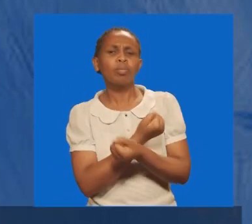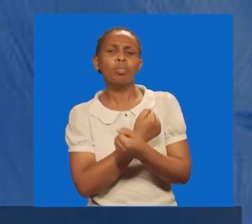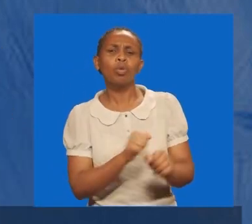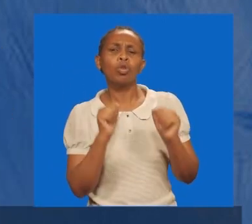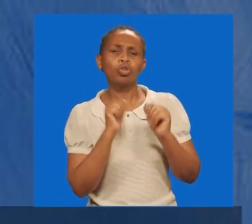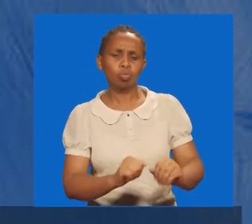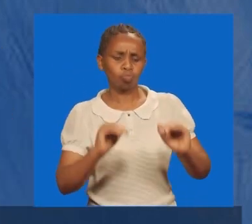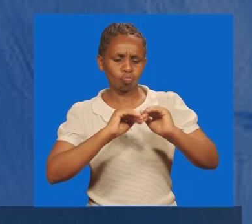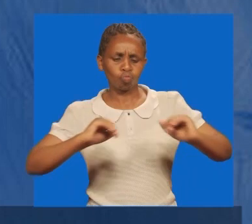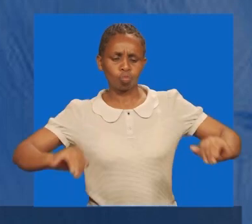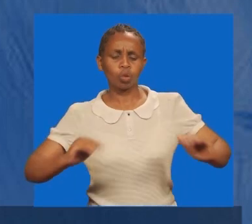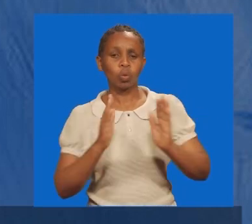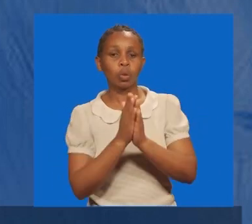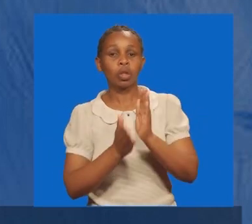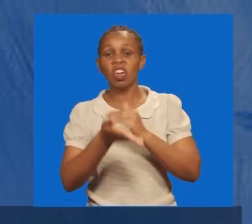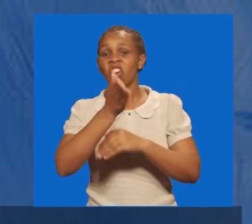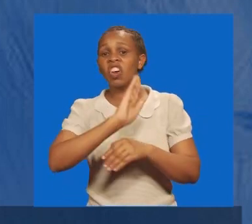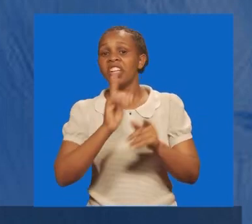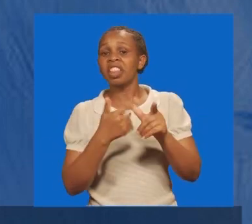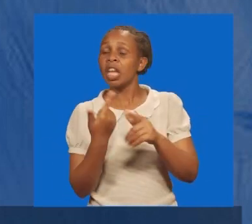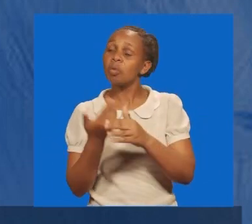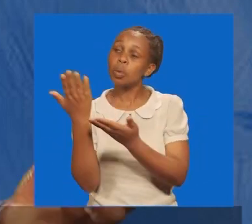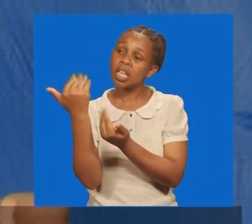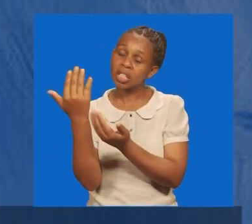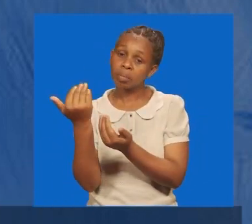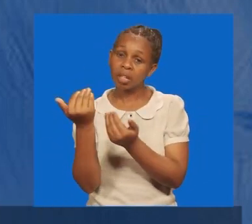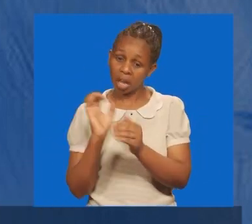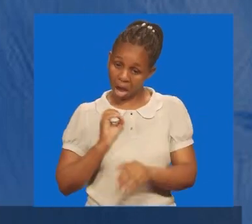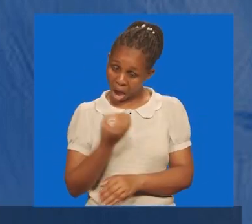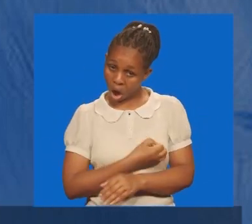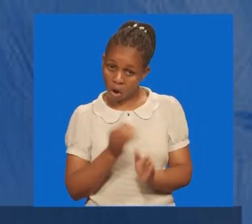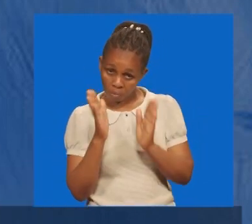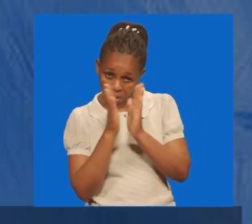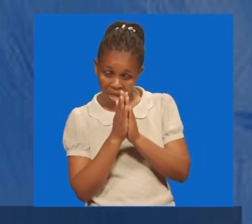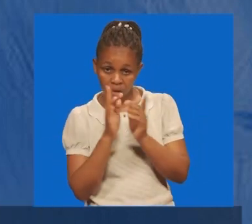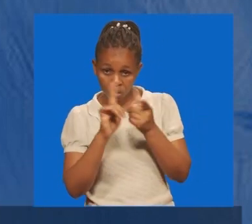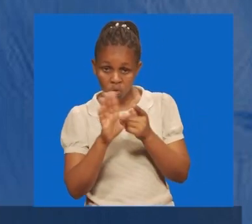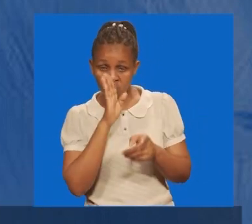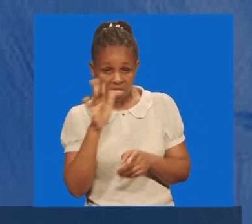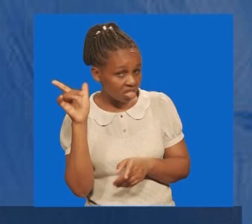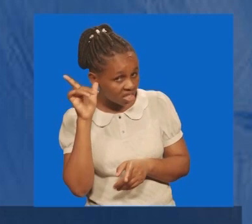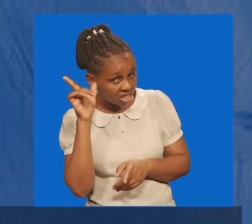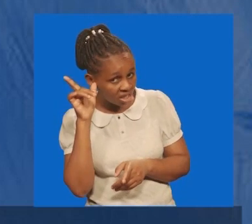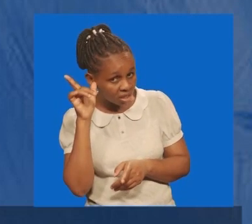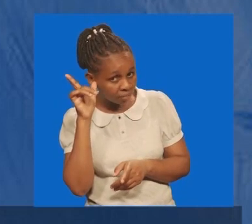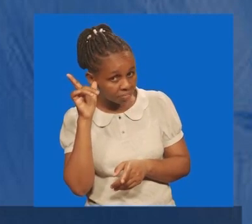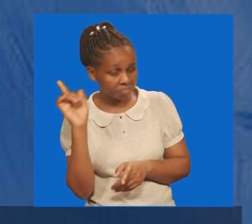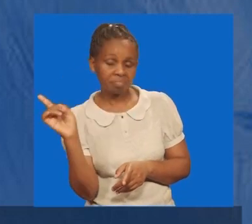na pale pale, ama tuwezi tukakataa kuwa na ushirika na mungu, na pia pale,